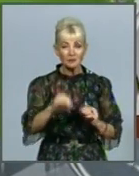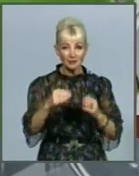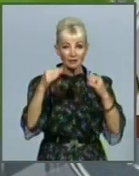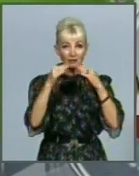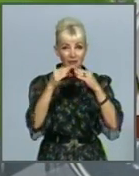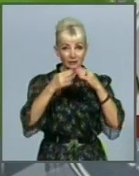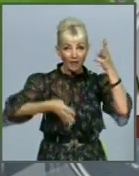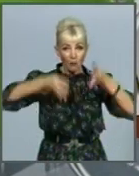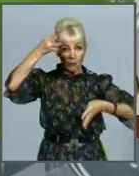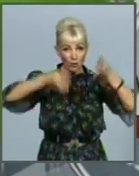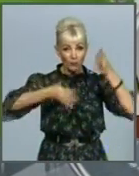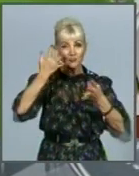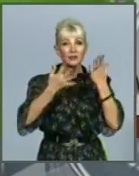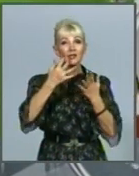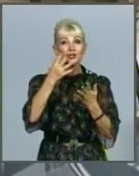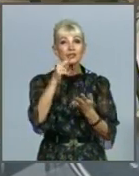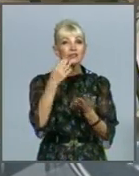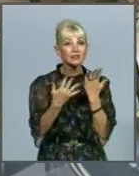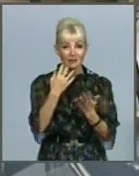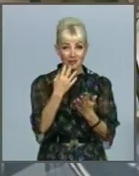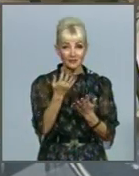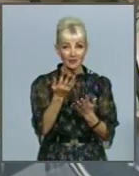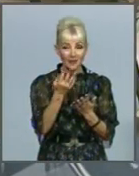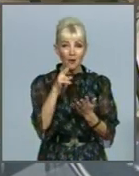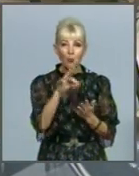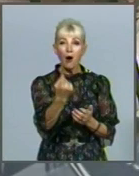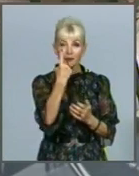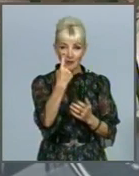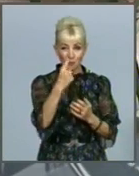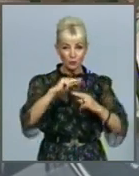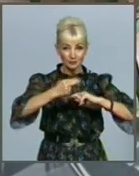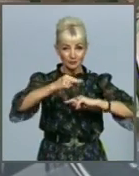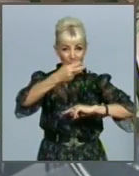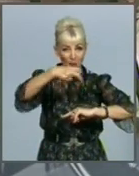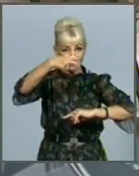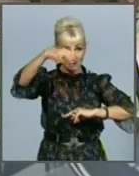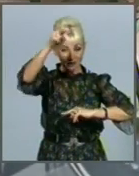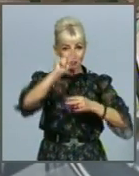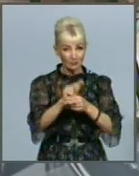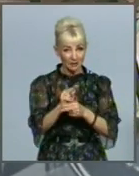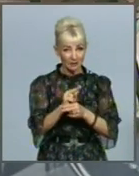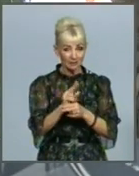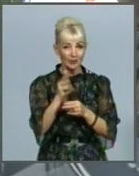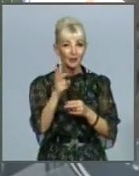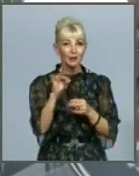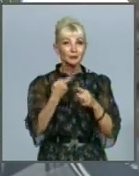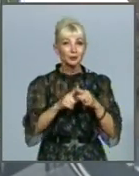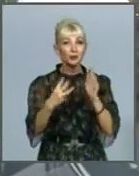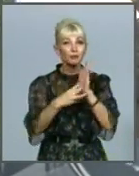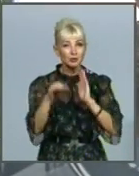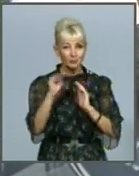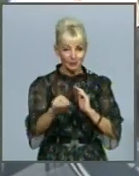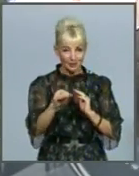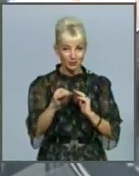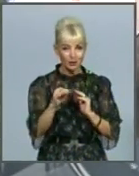навіть якщо взяти по одному під'їздному дому, це 8 тисяч під'їздів,